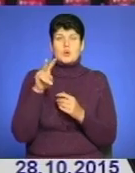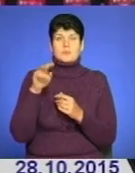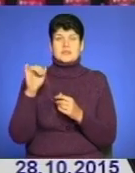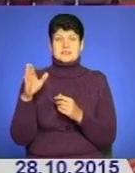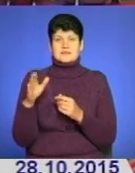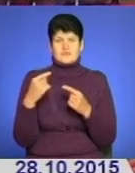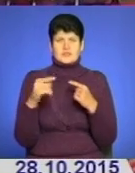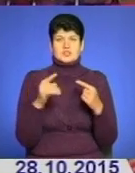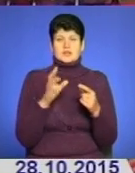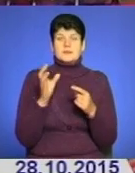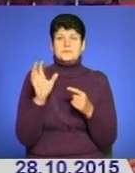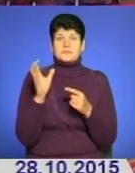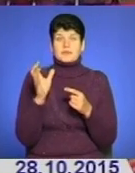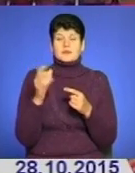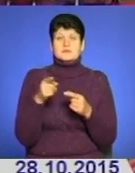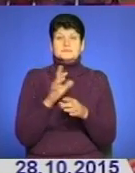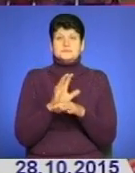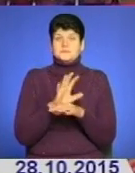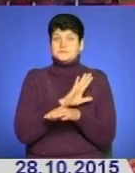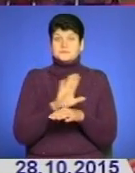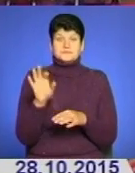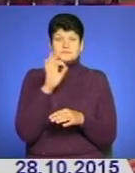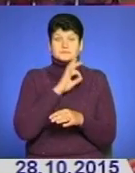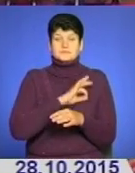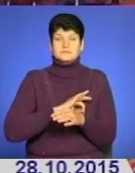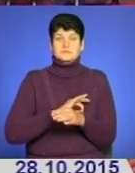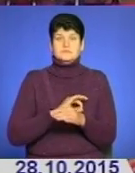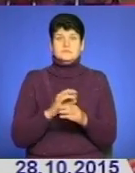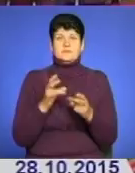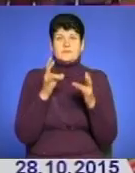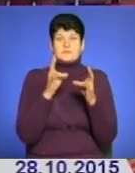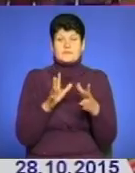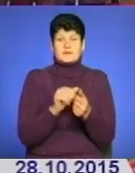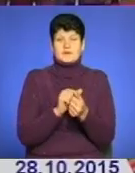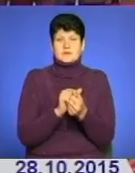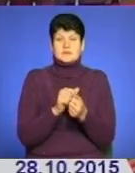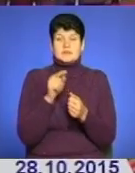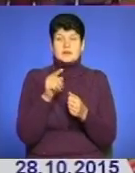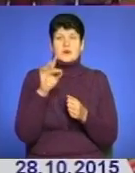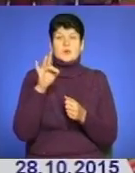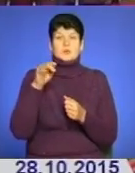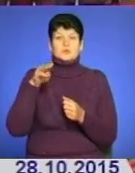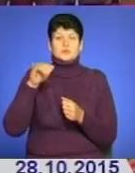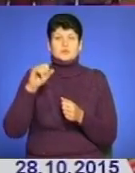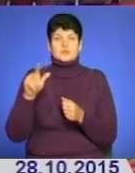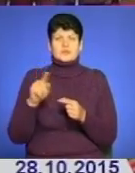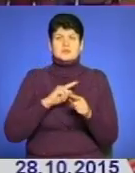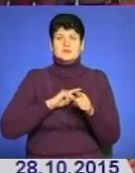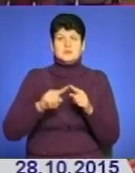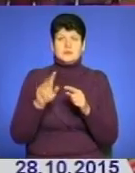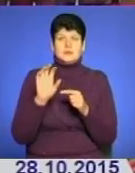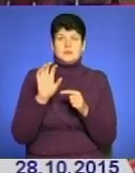версій. В їх виробництві не використовуються небезпечні матеріали, такі як ртуть. Також вони миттєво